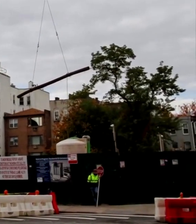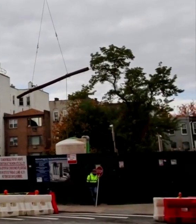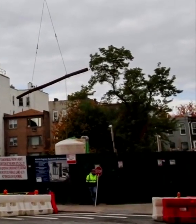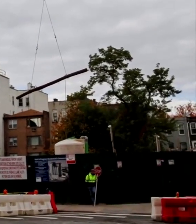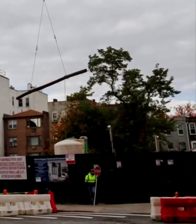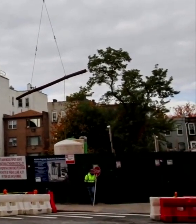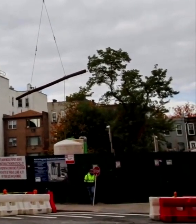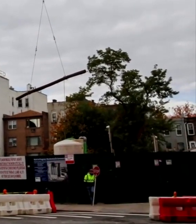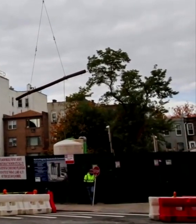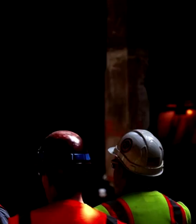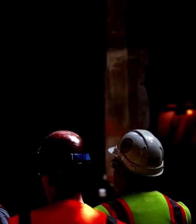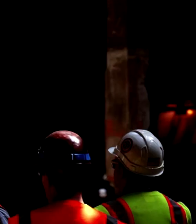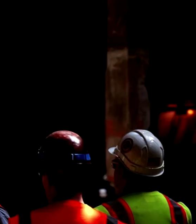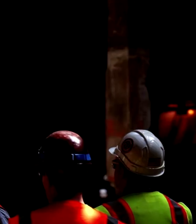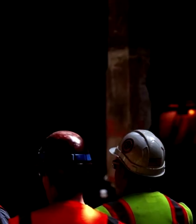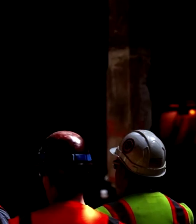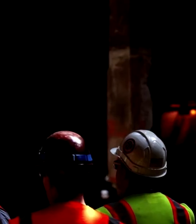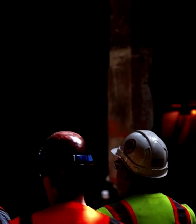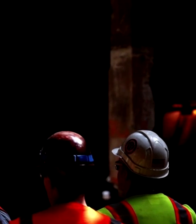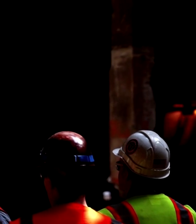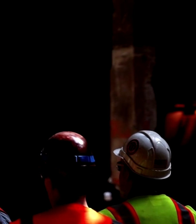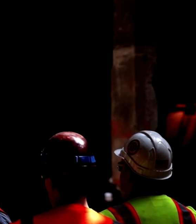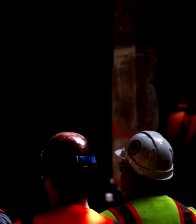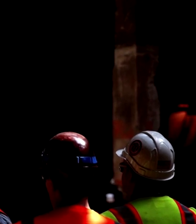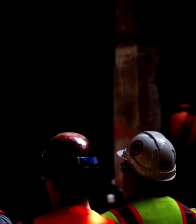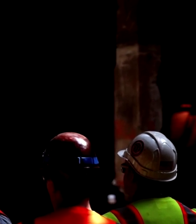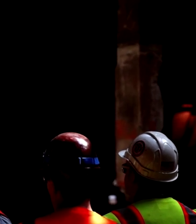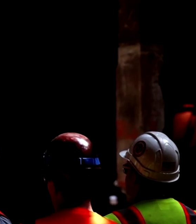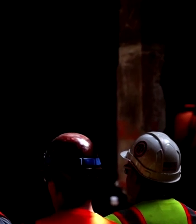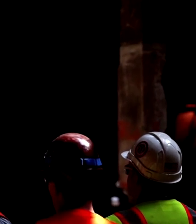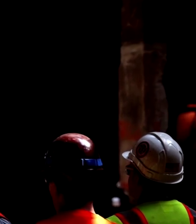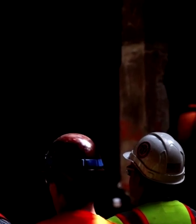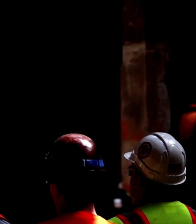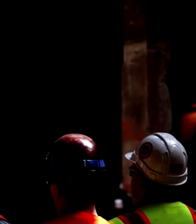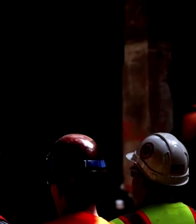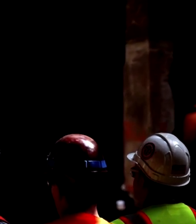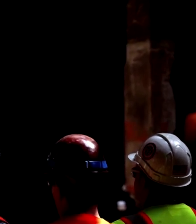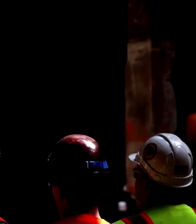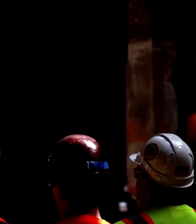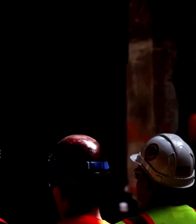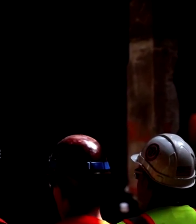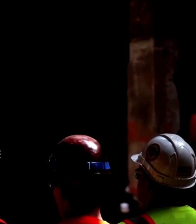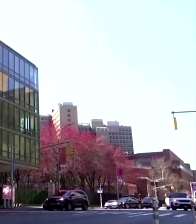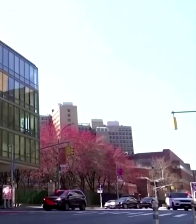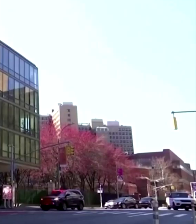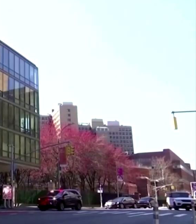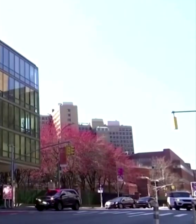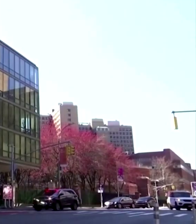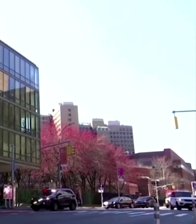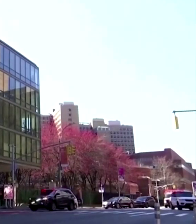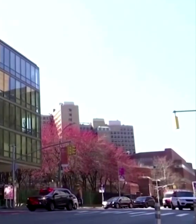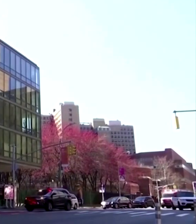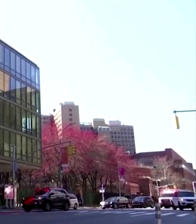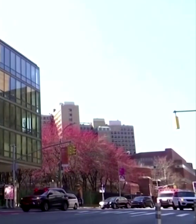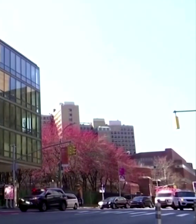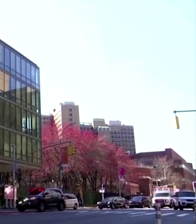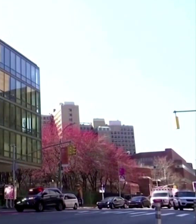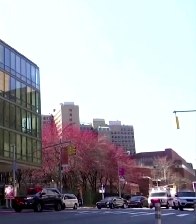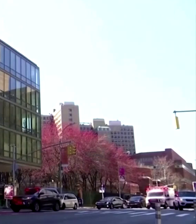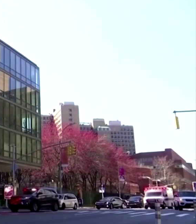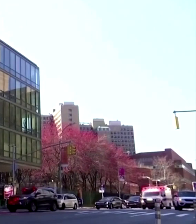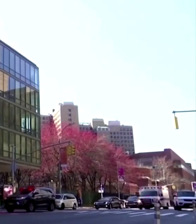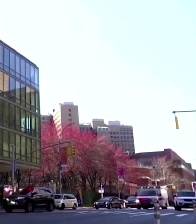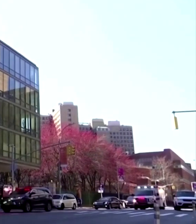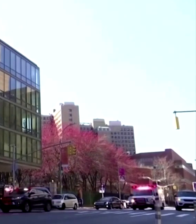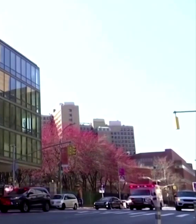einer ersten Phase sollen Baustellen und Fabriken die Arbeit wieder aufnehmen. Wenn es dann nicht zu einem erneuten Anstieg der Ansteckungsrate kommt, werde